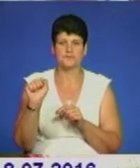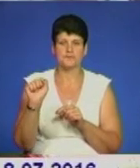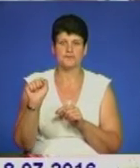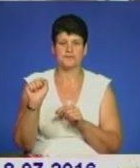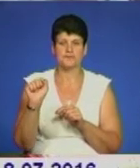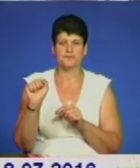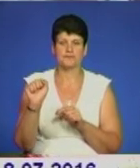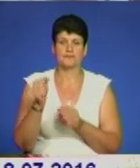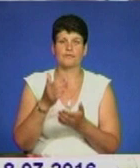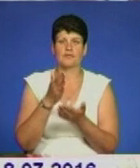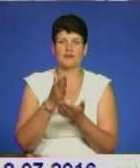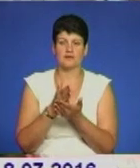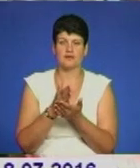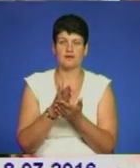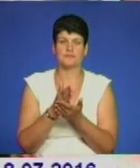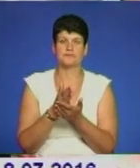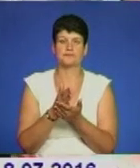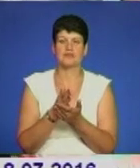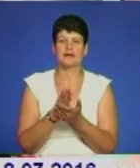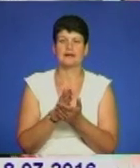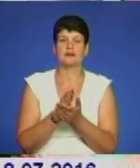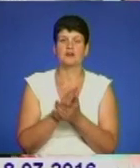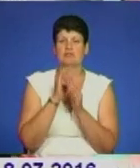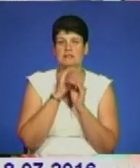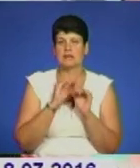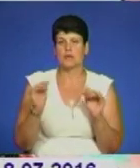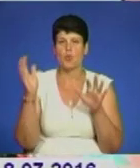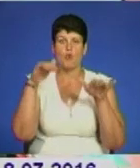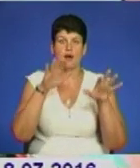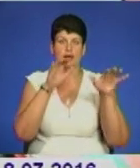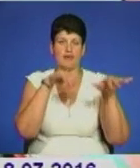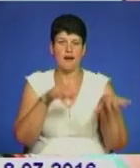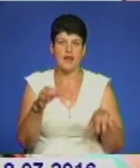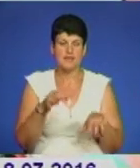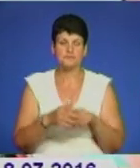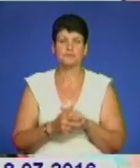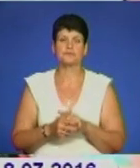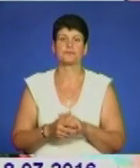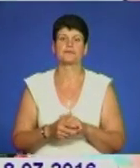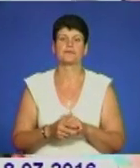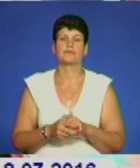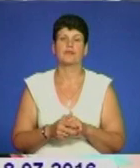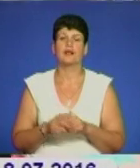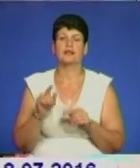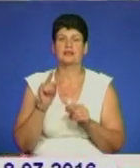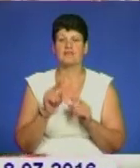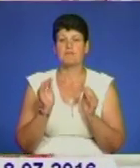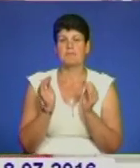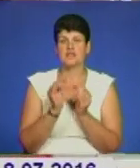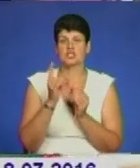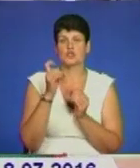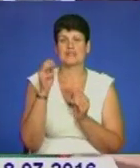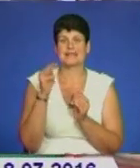атоллах Тихого океану. Незвичайно, навіть менше ста тисяч